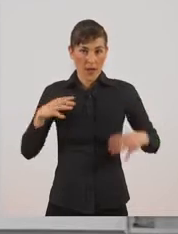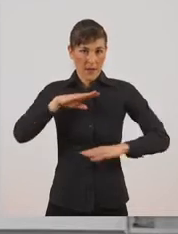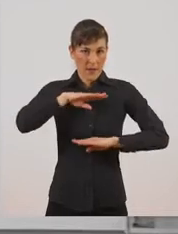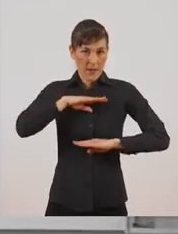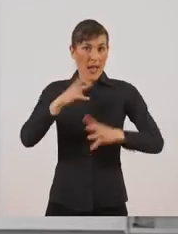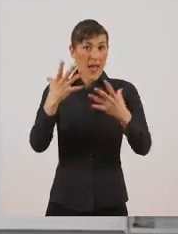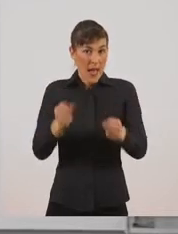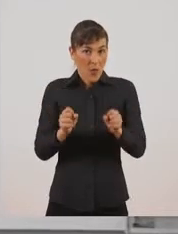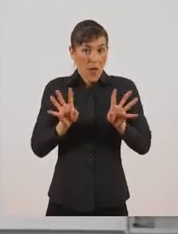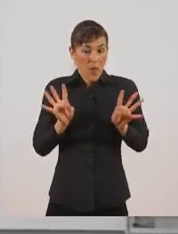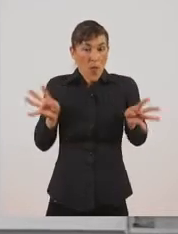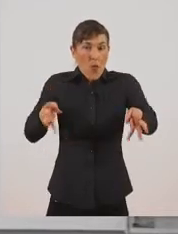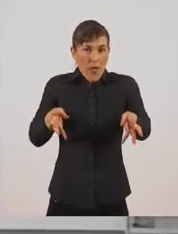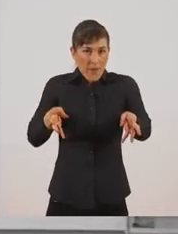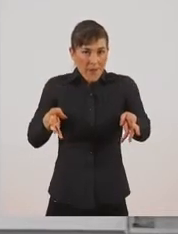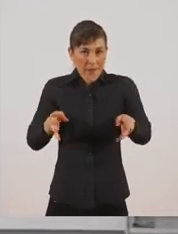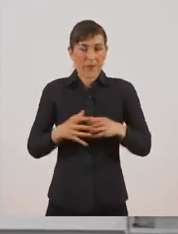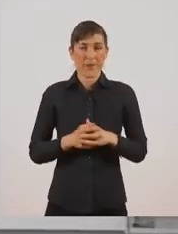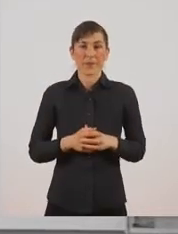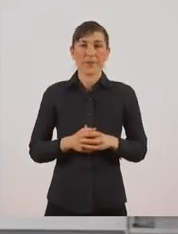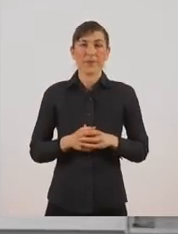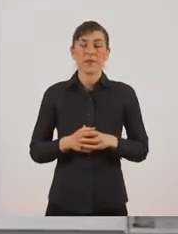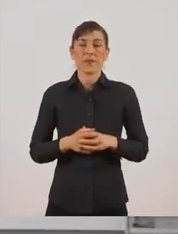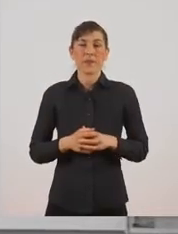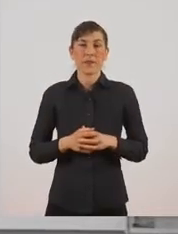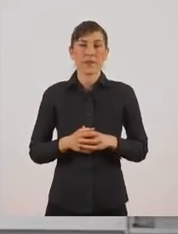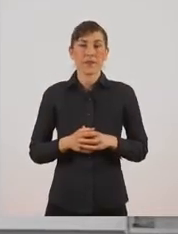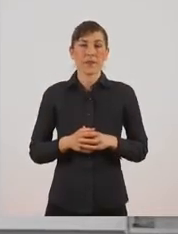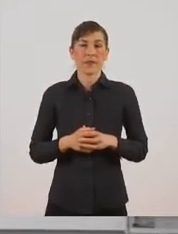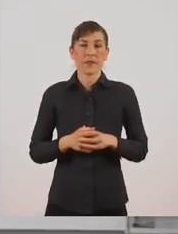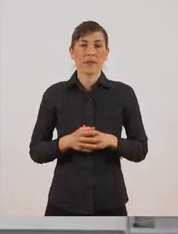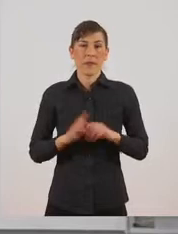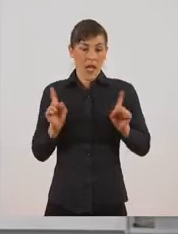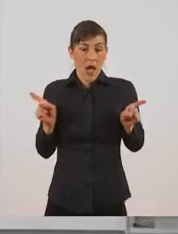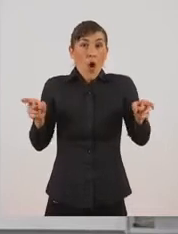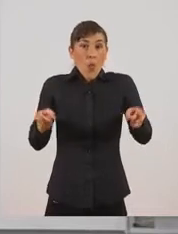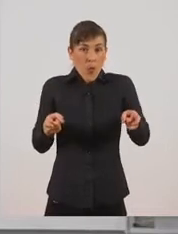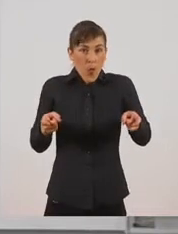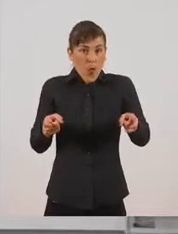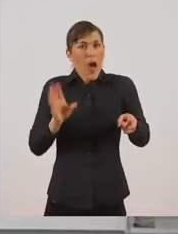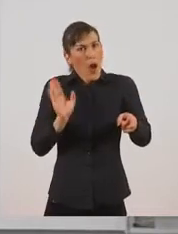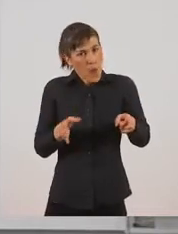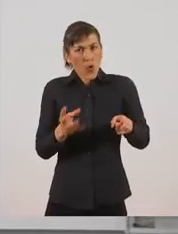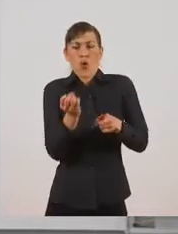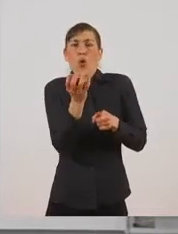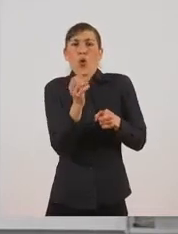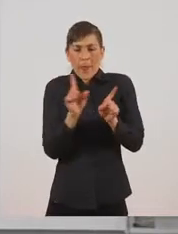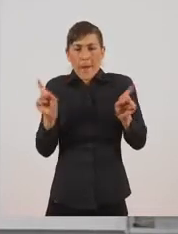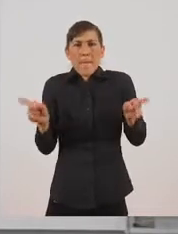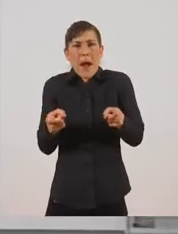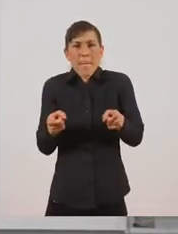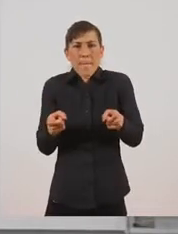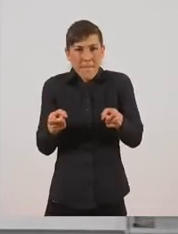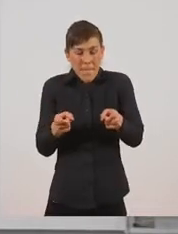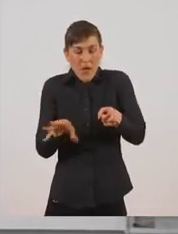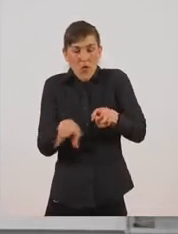πόδια της, πολύ ωραία. Τα πόδια της γαντζώνονται στο λουλούδι και κολλάει